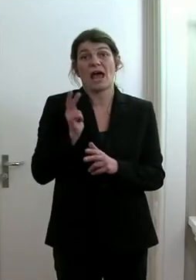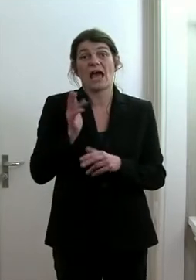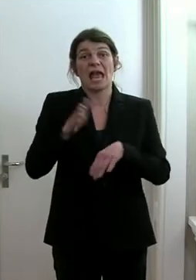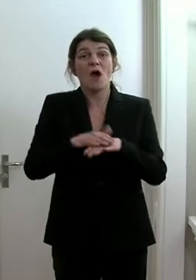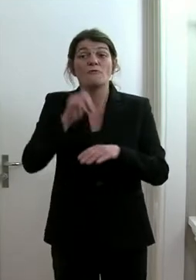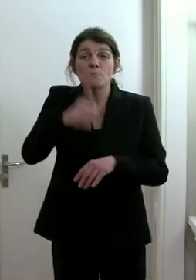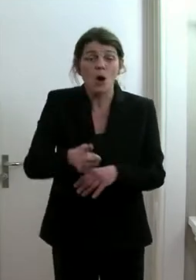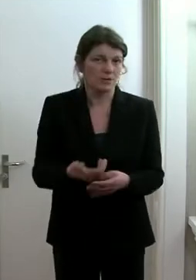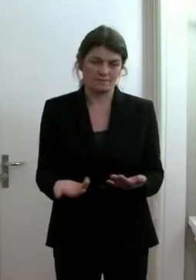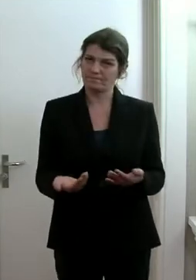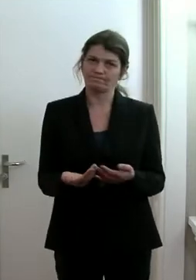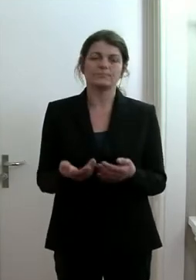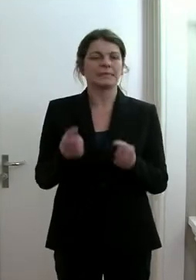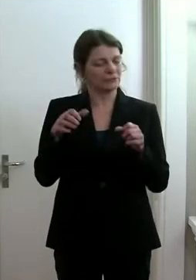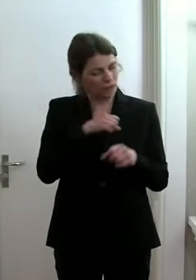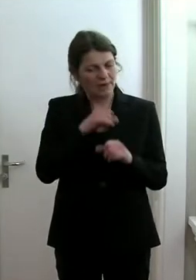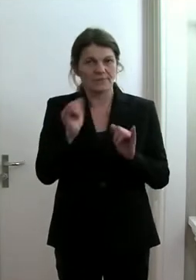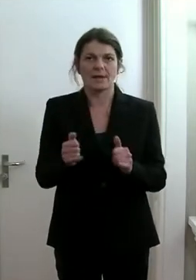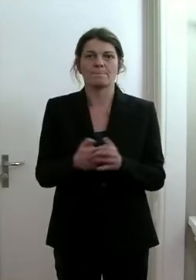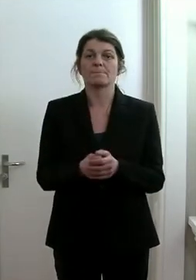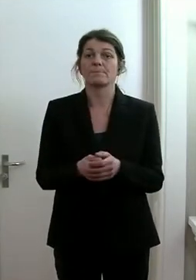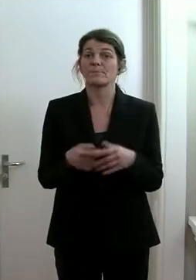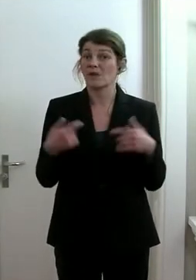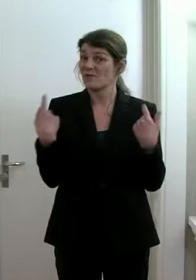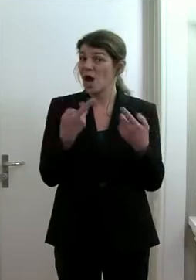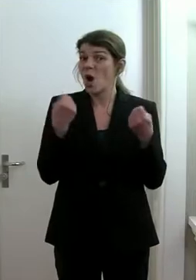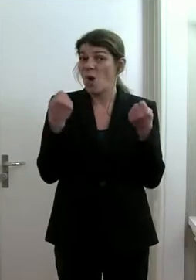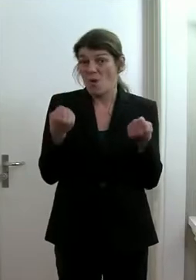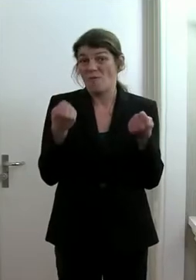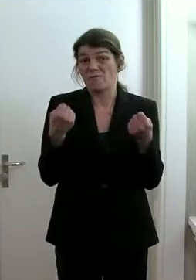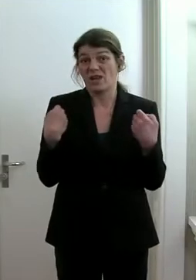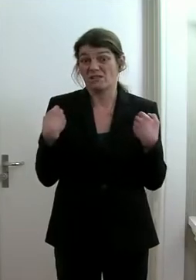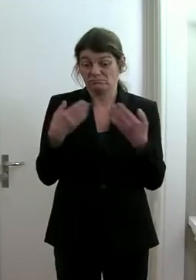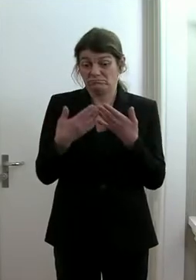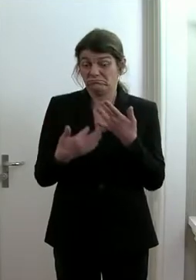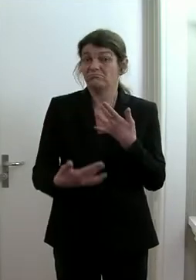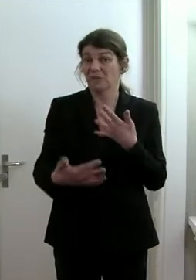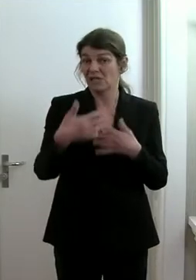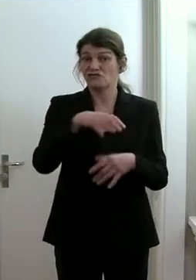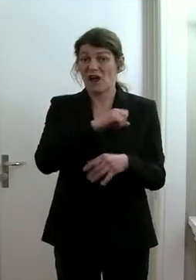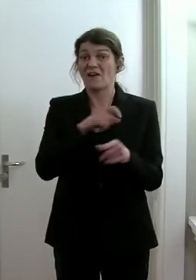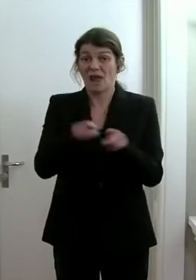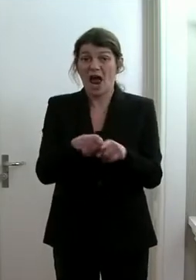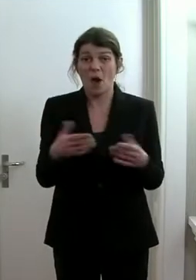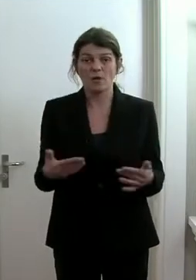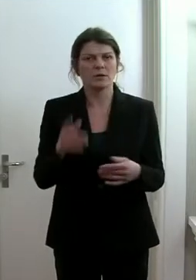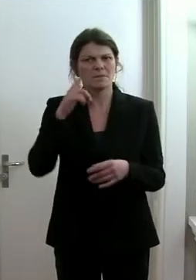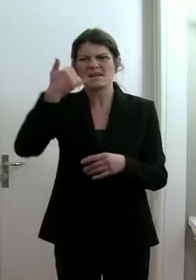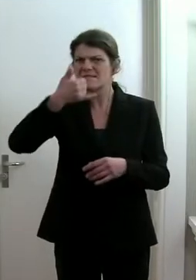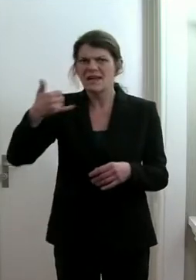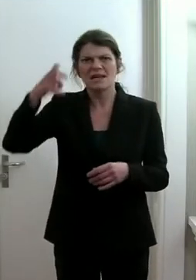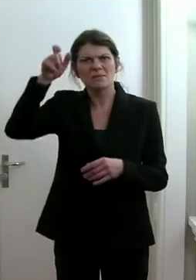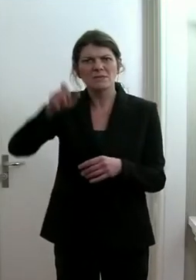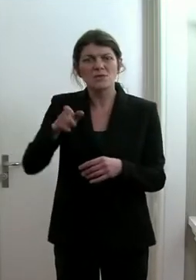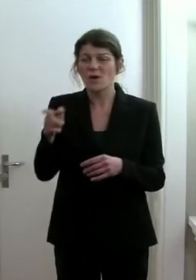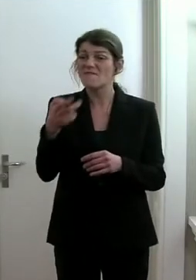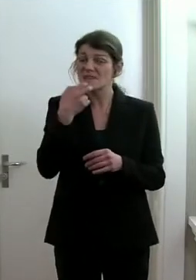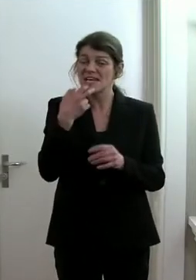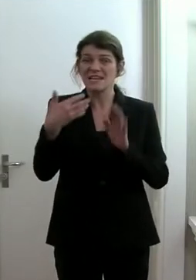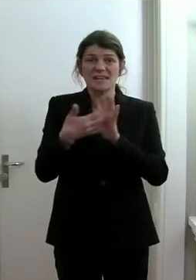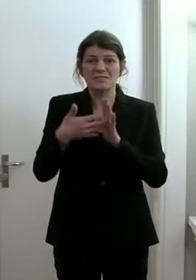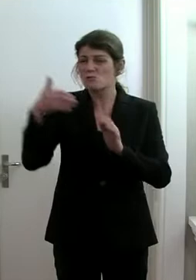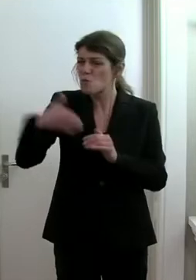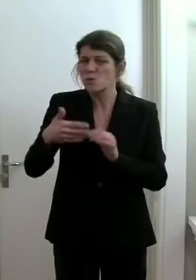vertröstet werden musste. Und wir hoffen, dass wir das auch in Zukunft schaffen, damit jeder und jede, die getestet werden